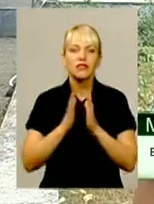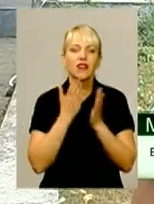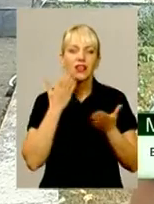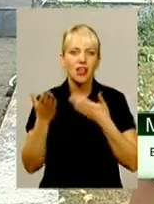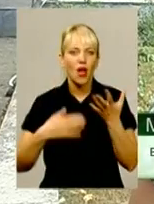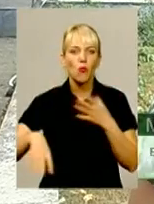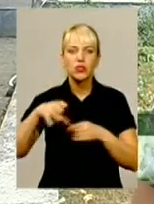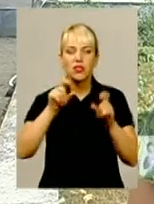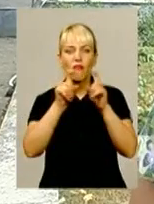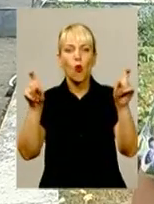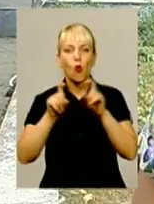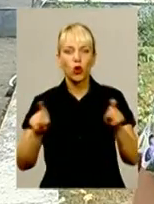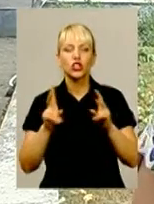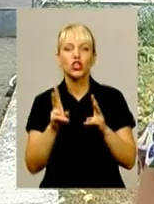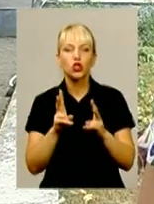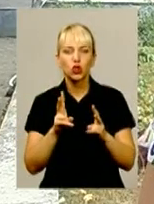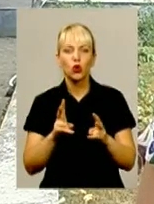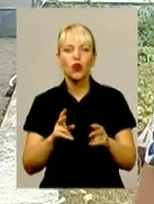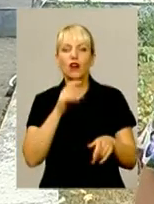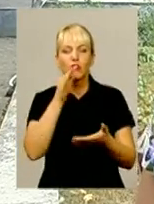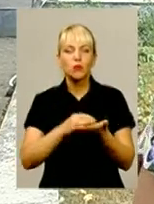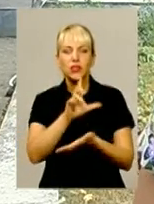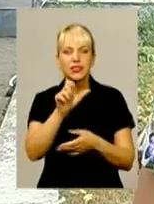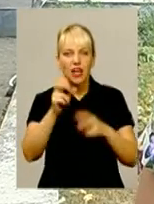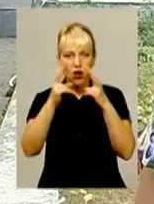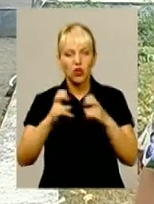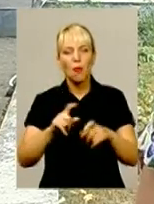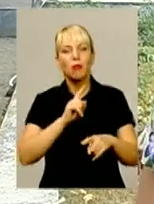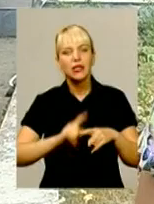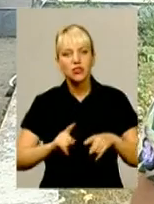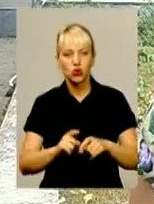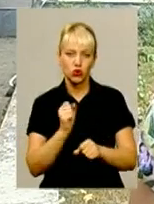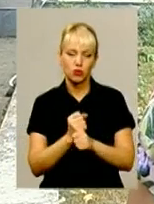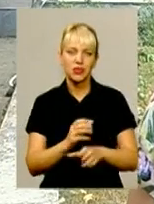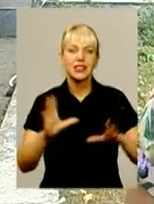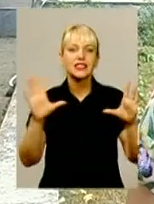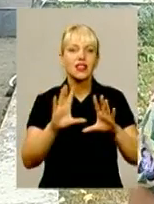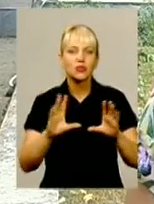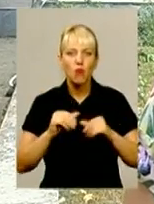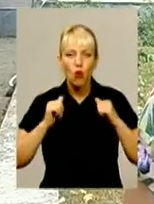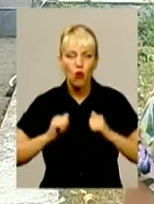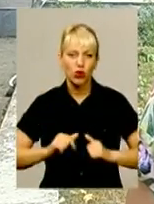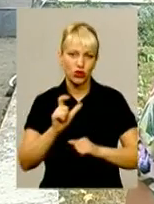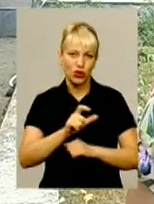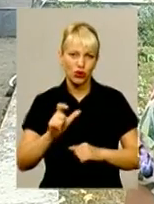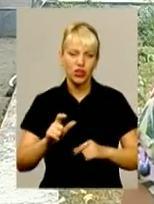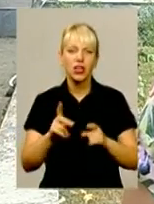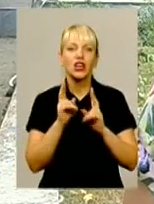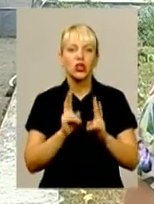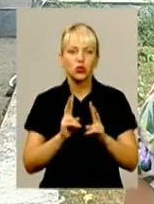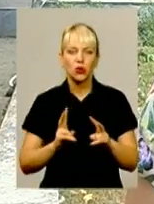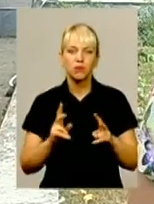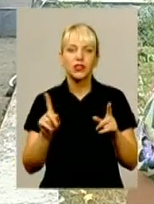які мають дотичність до розслідування, прискорити роботу. Заспокоїти людей хоча б тим, що знайшли